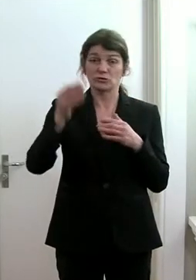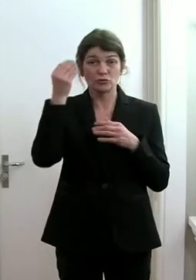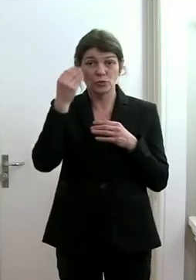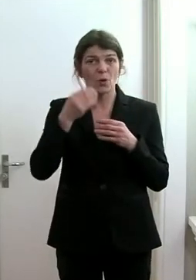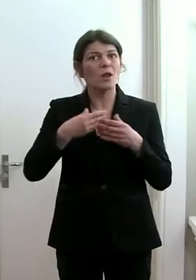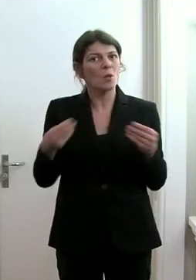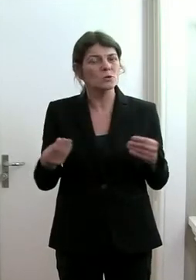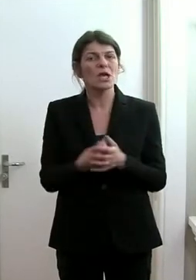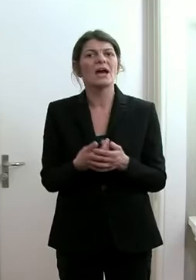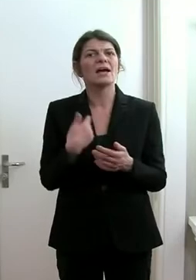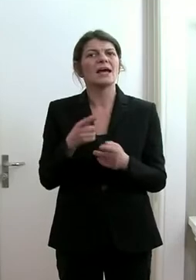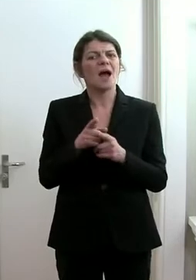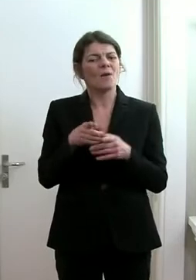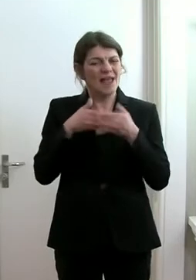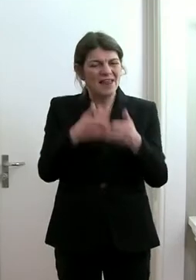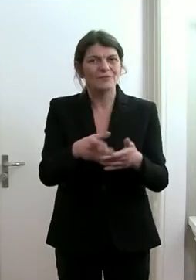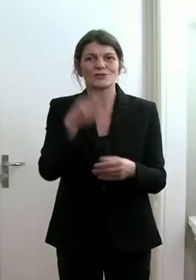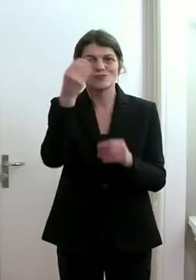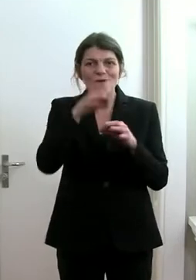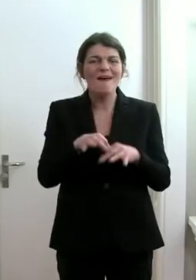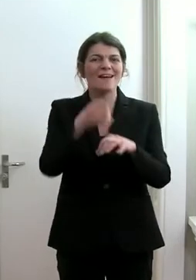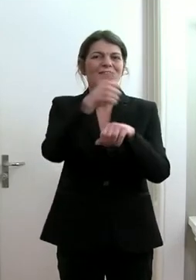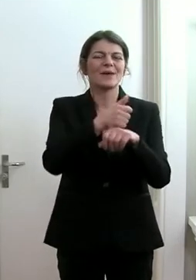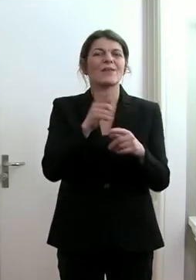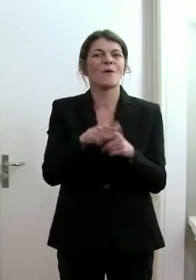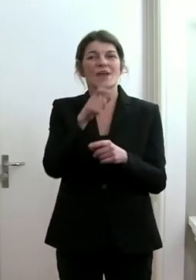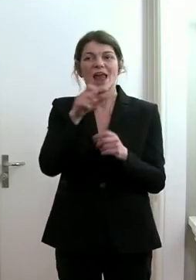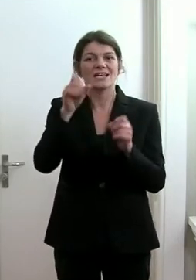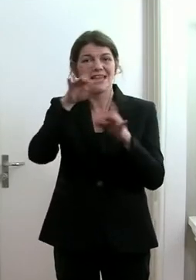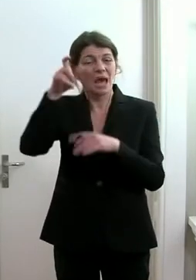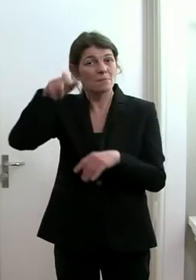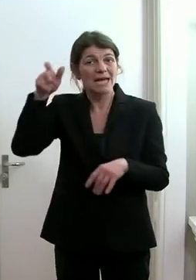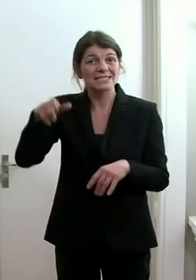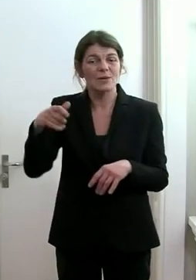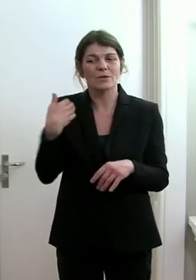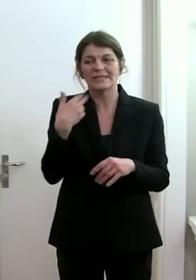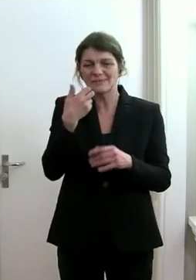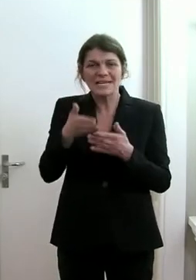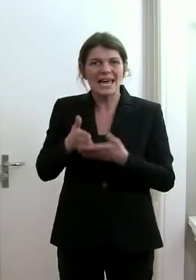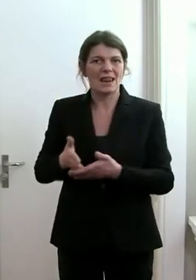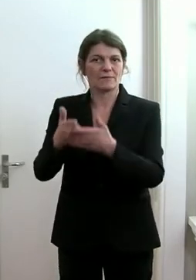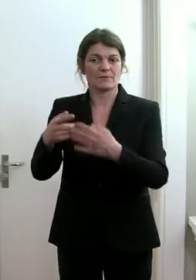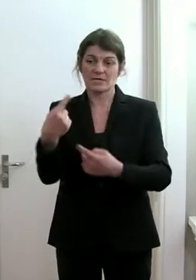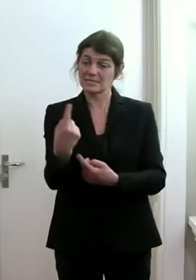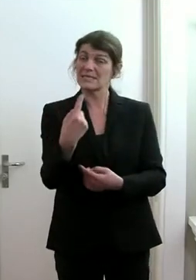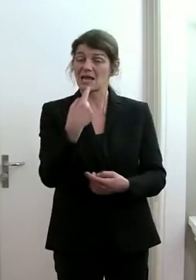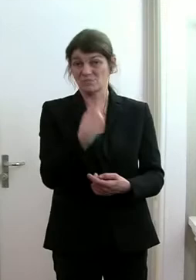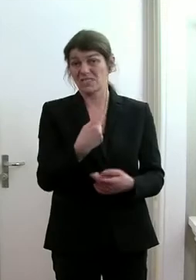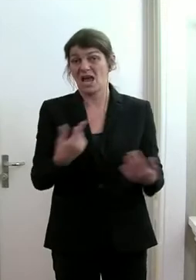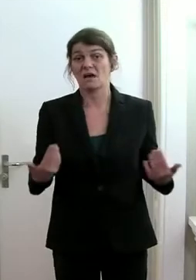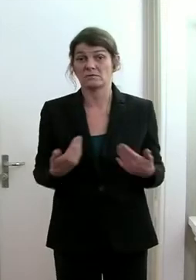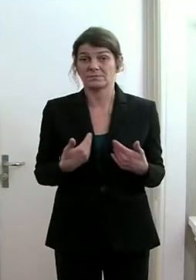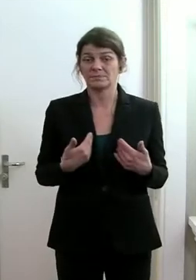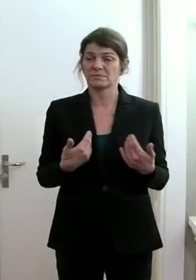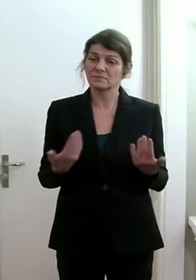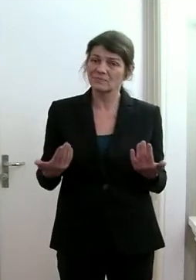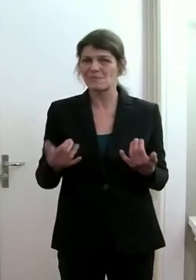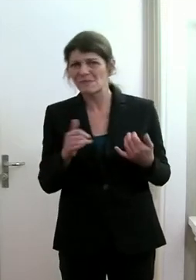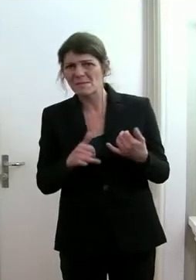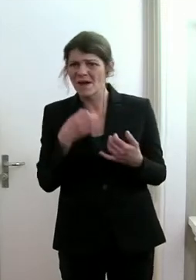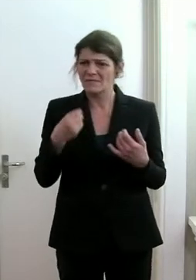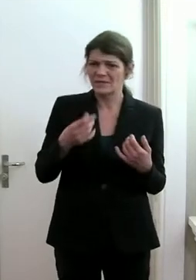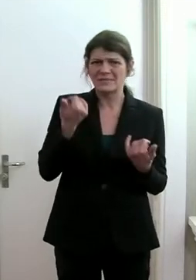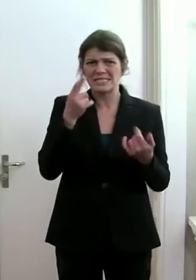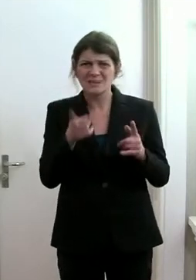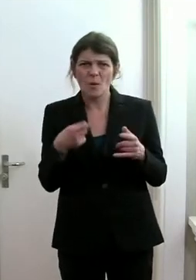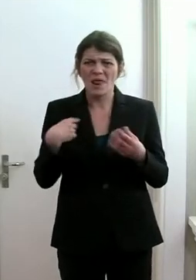Schulleitungen und auch den Klassenlehrpersonen entgegen, die von sich aus immer wieder gefragt haben, wie können